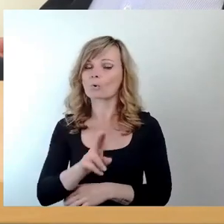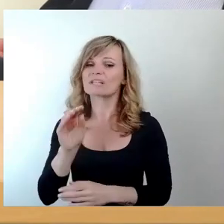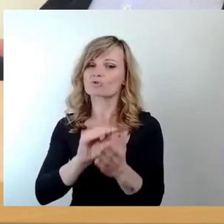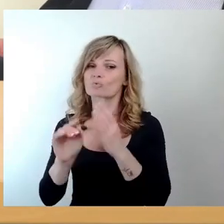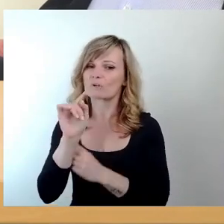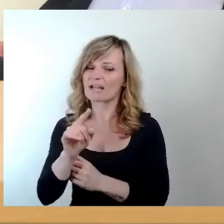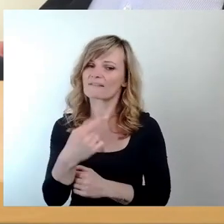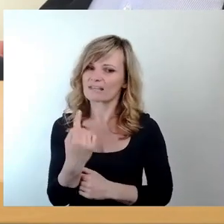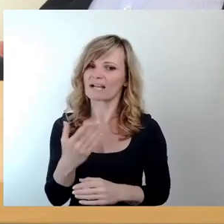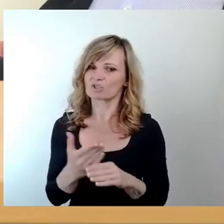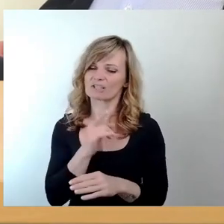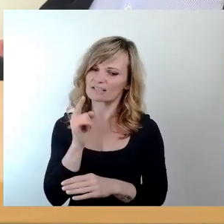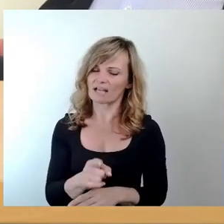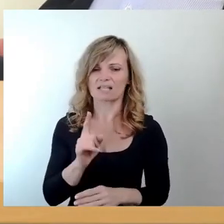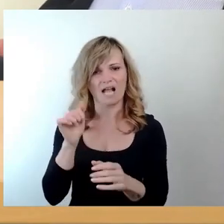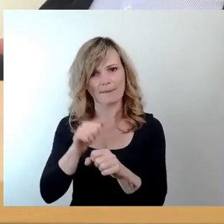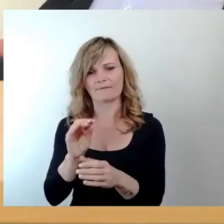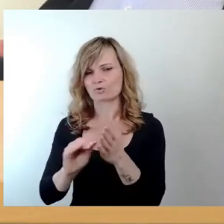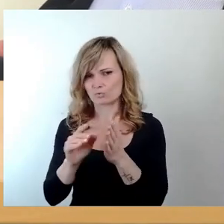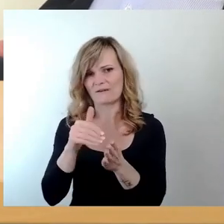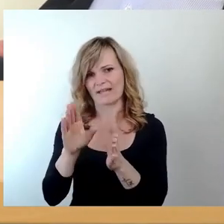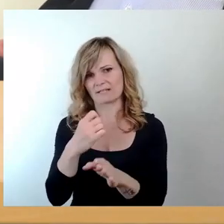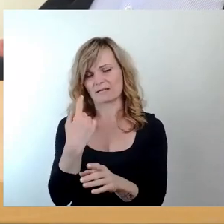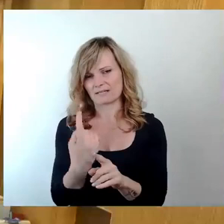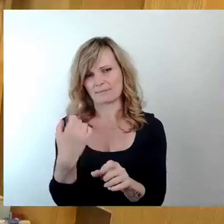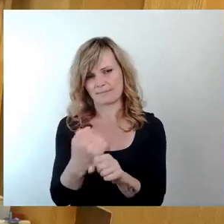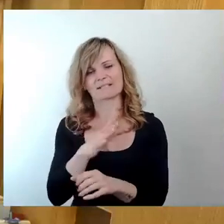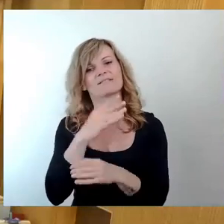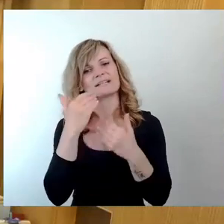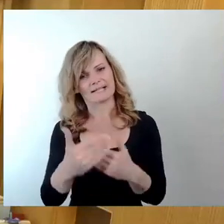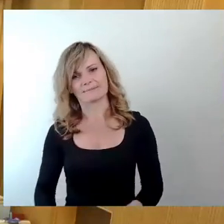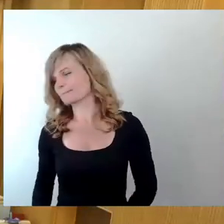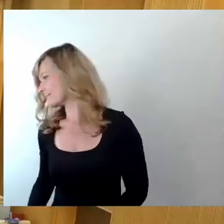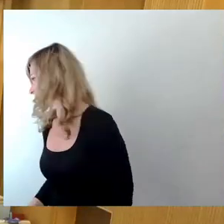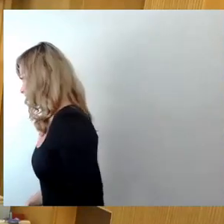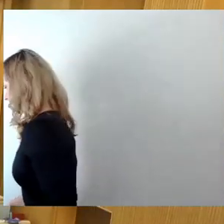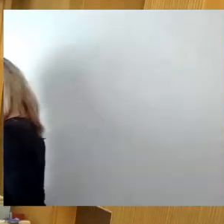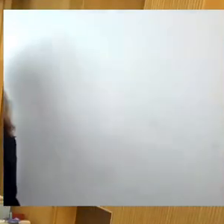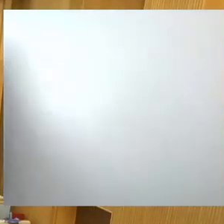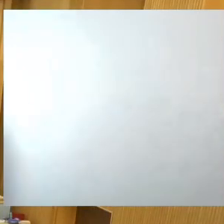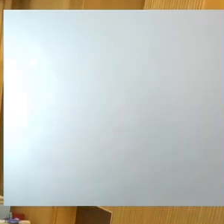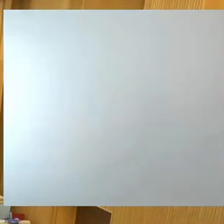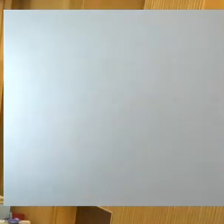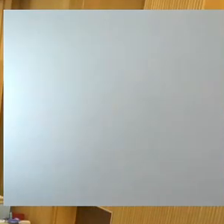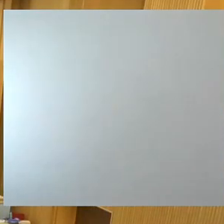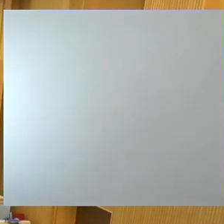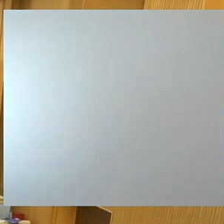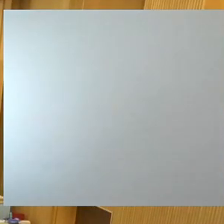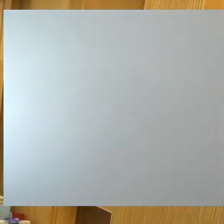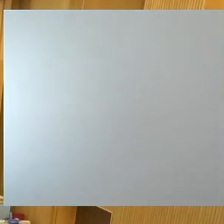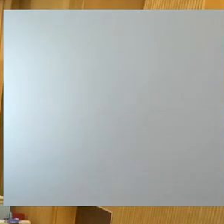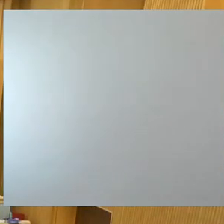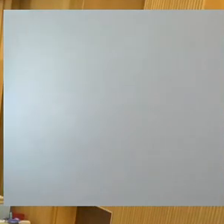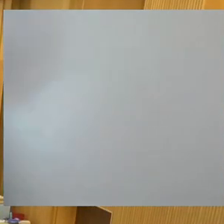haben, dass das am Abend für Schulen weitergemacht wird. Okay, vielen Dank. Okay, dann machen wir weiter mit Steffen Kaden, CDU-Fraktion.